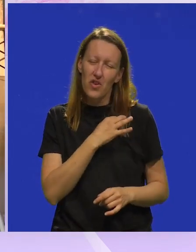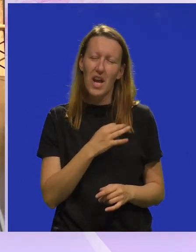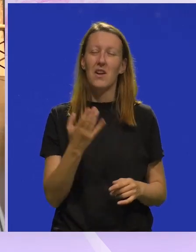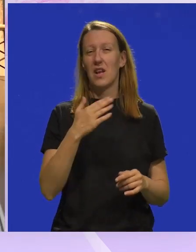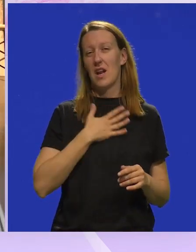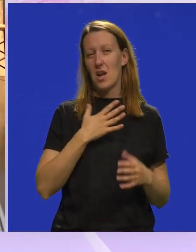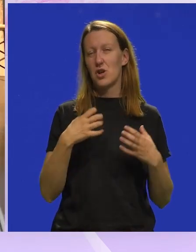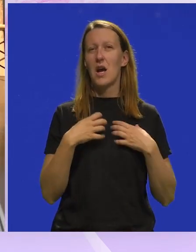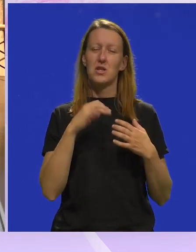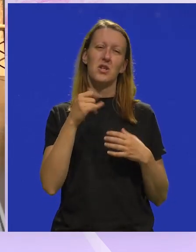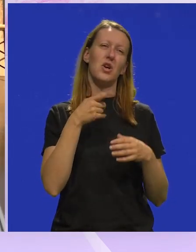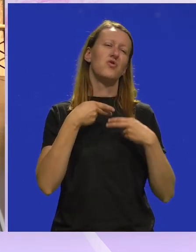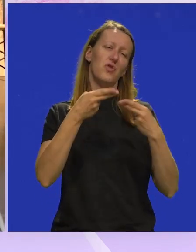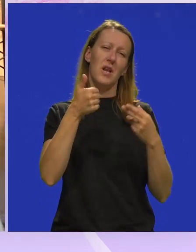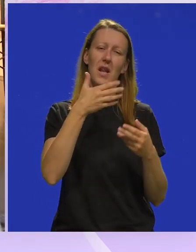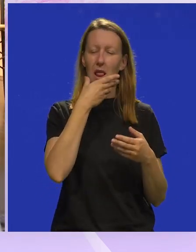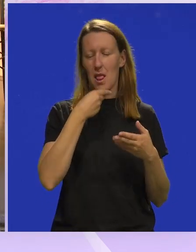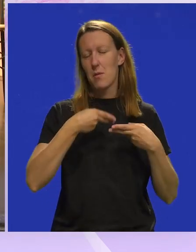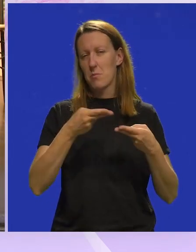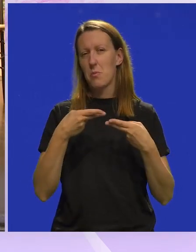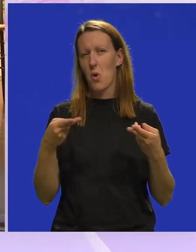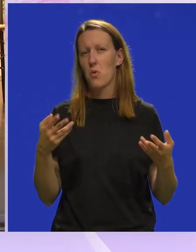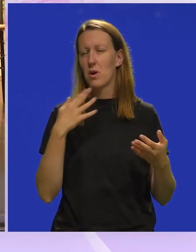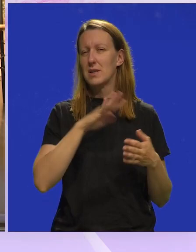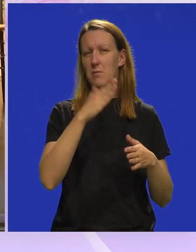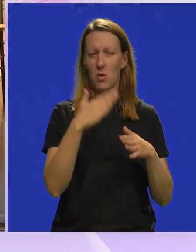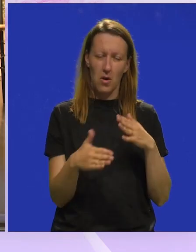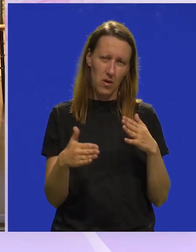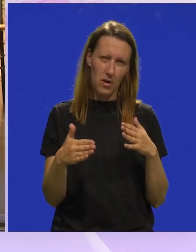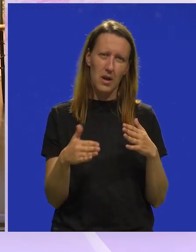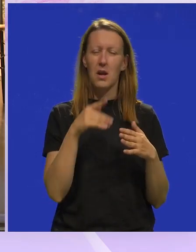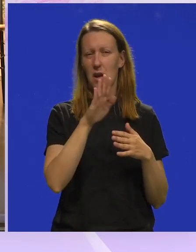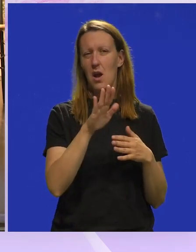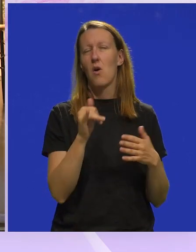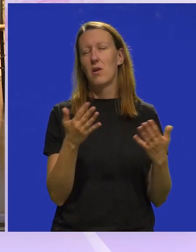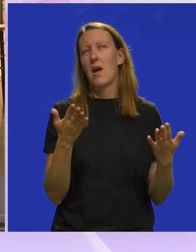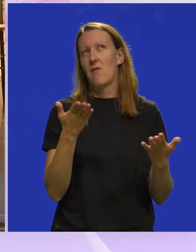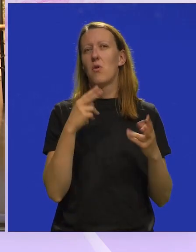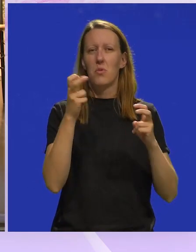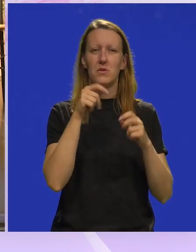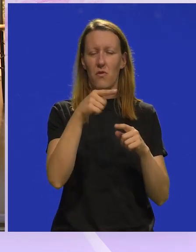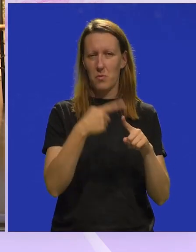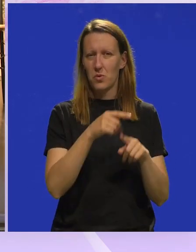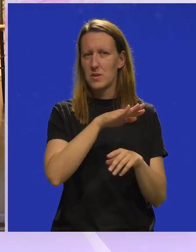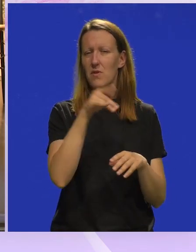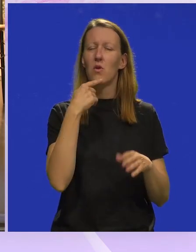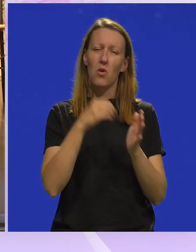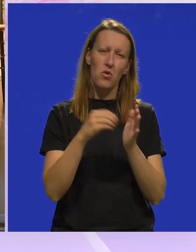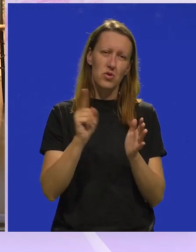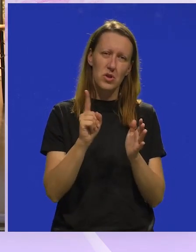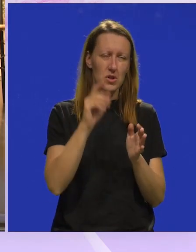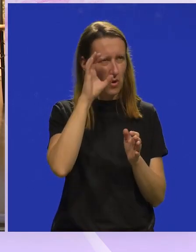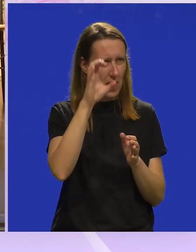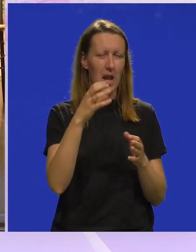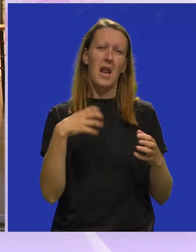jer naše predstava zapravo šalje jednu jako lijepu poruku na samom kraju. Tako da, eto, pozivam ovim putem sve one koji još nisu